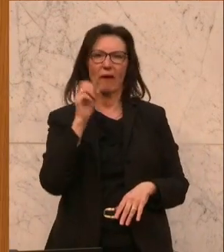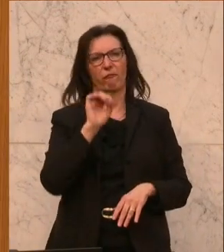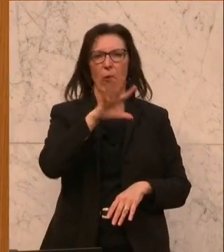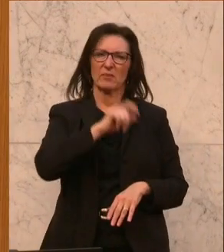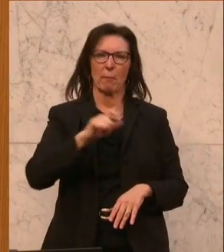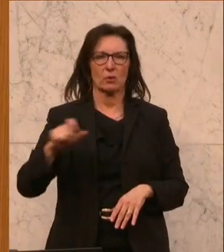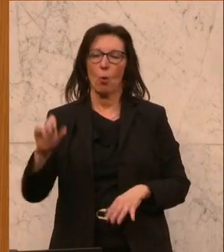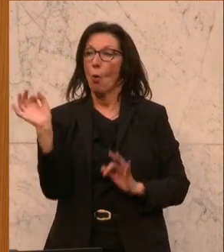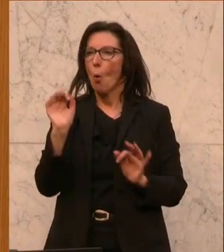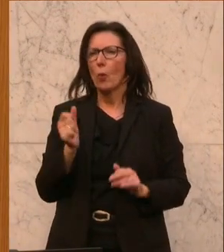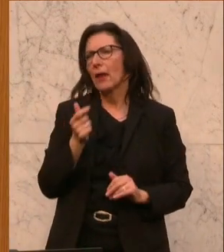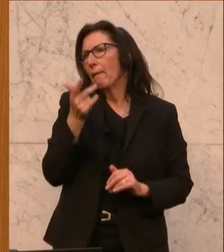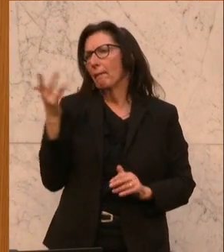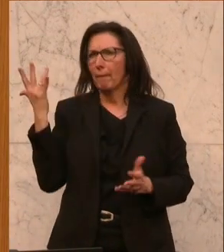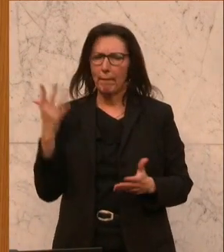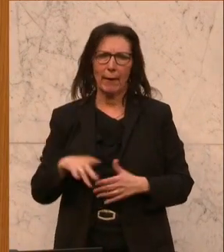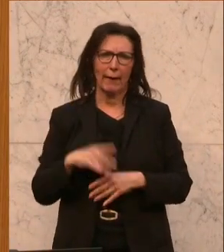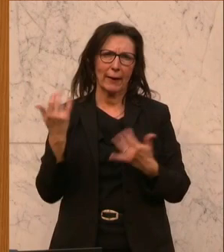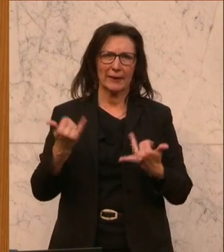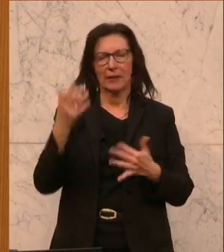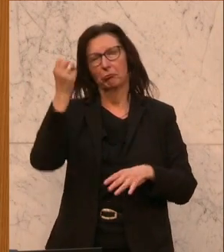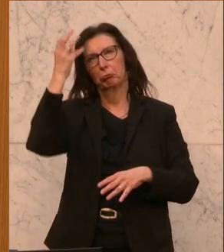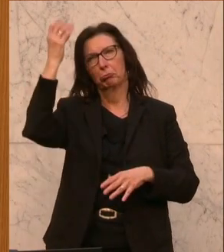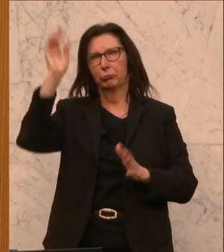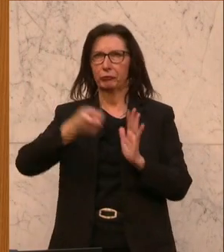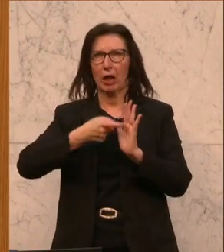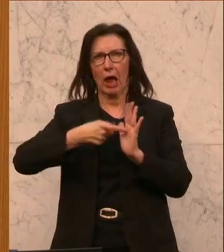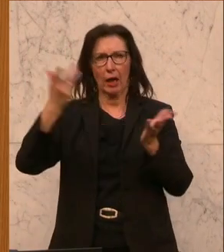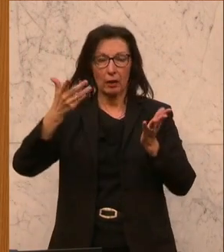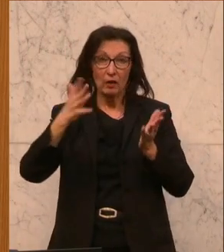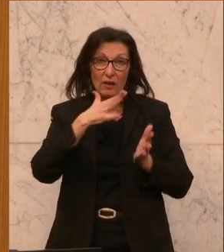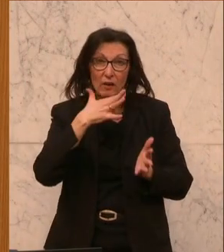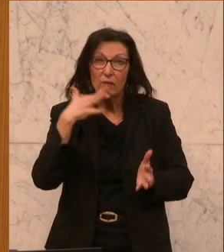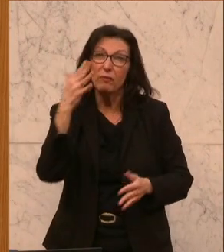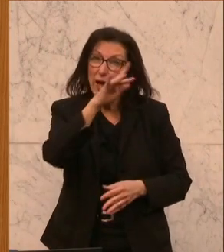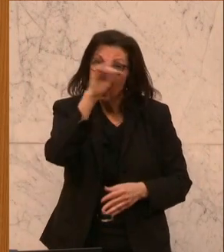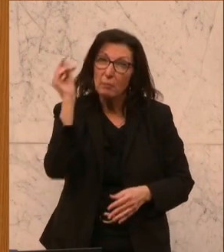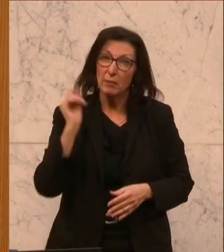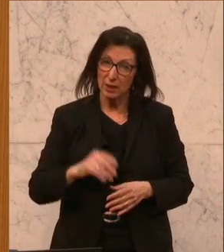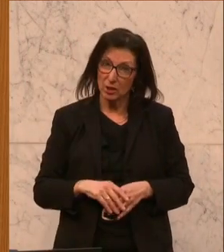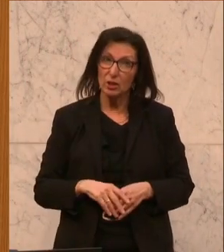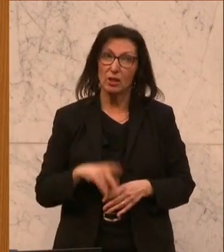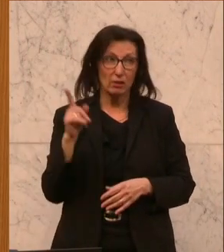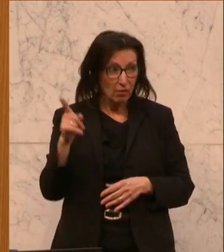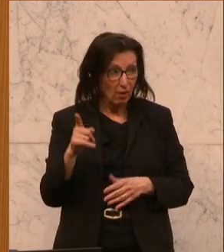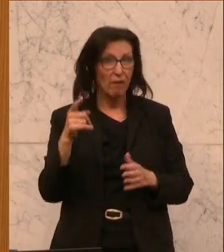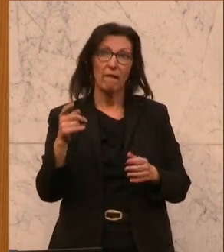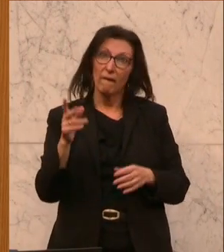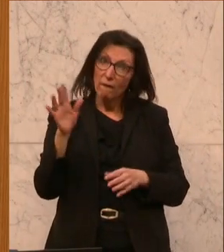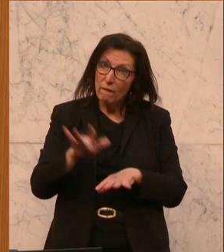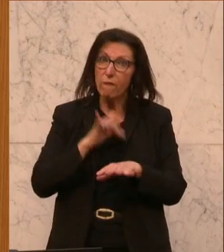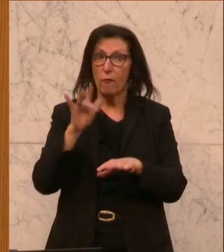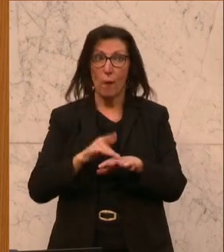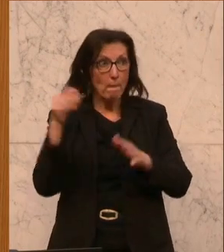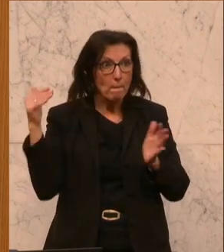paar, die jetzt da eine absurde Forderung erheben. Das sind ganz viele Menschen, die diese Forderung verbindet. Und deswegen